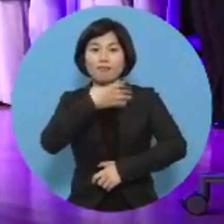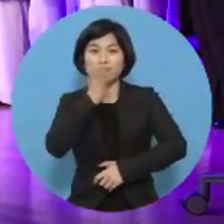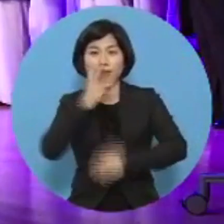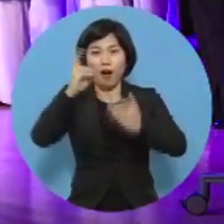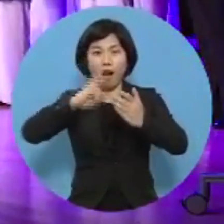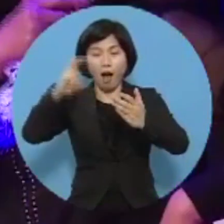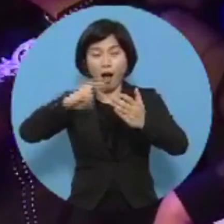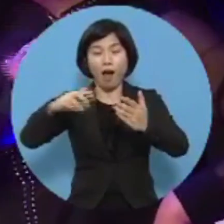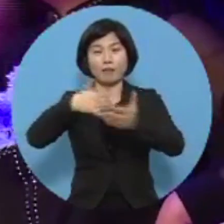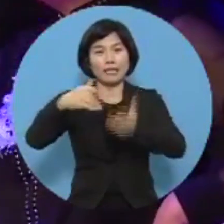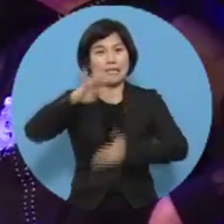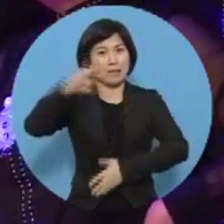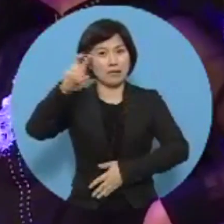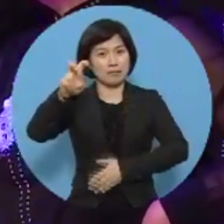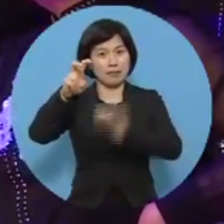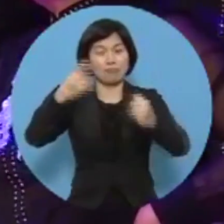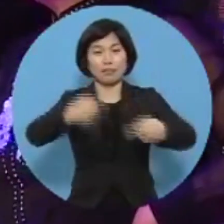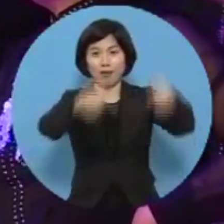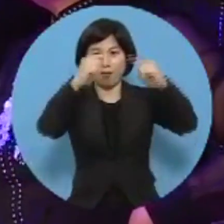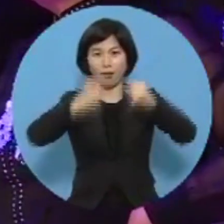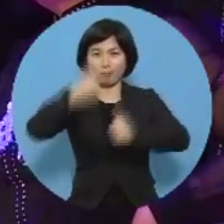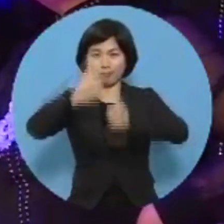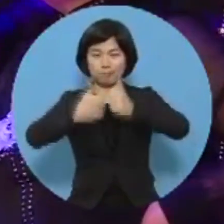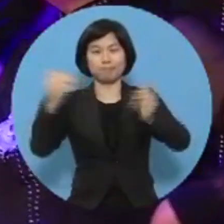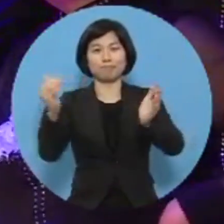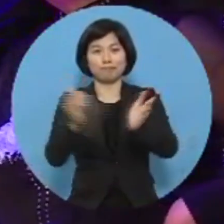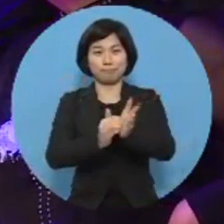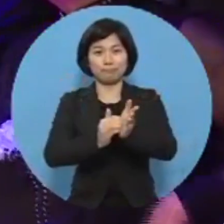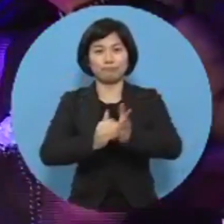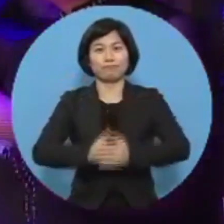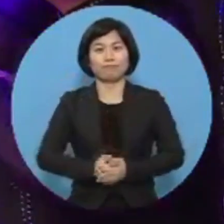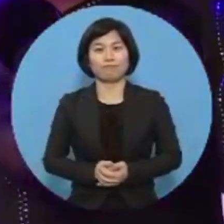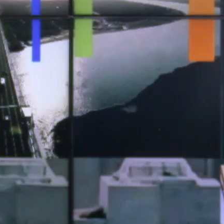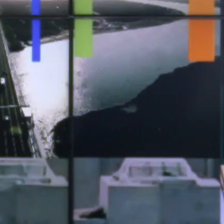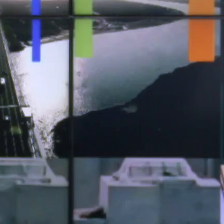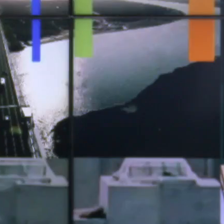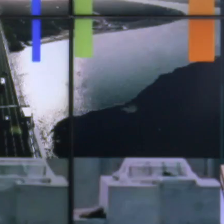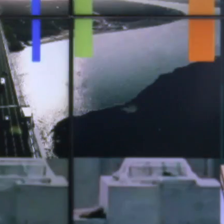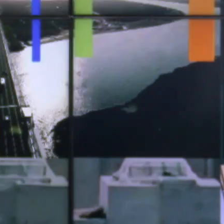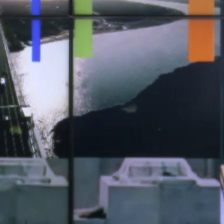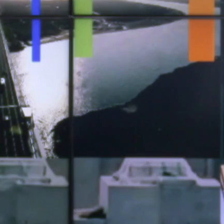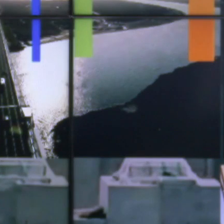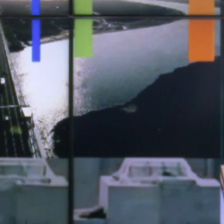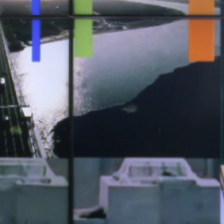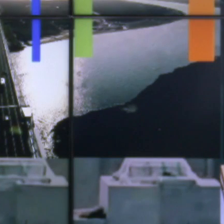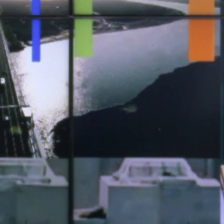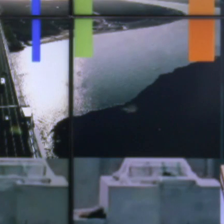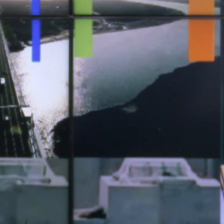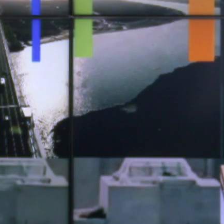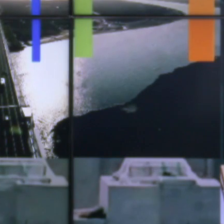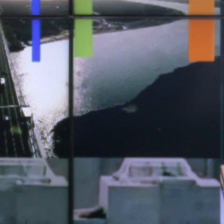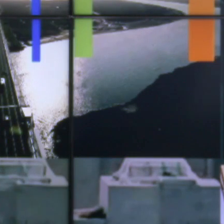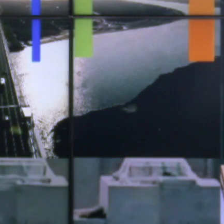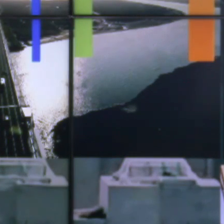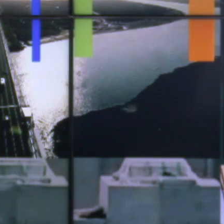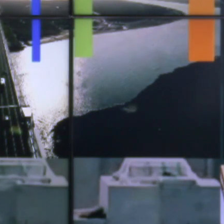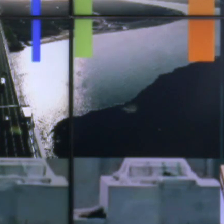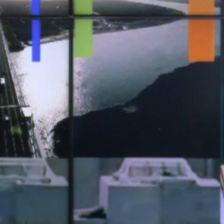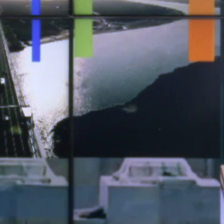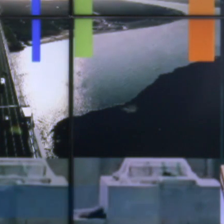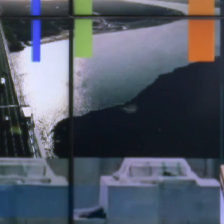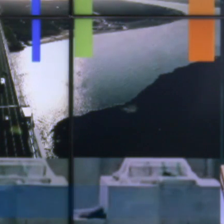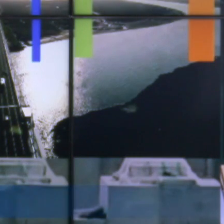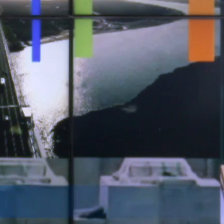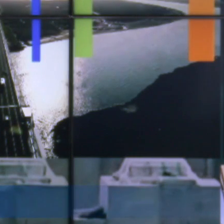합창단 420여 명이 참가해 열띤 경연을 펼쳤습니다. 더 좋은 삶, 더 나은